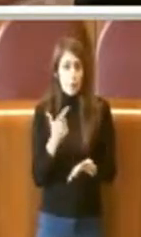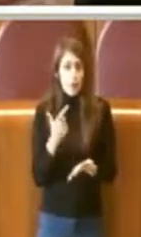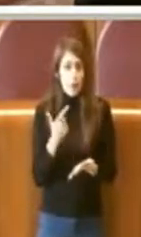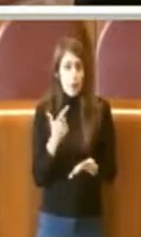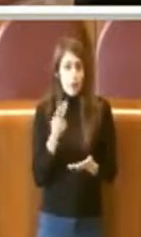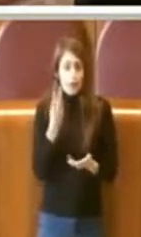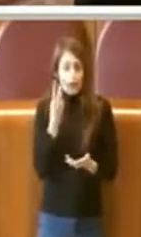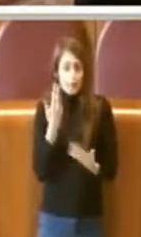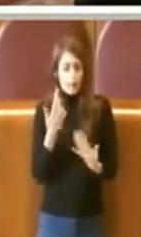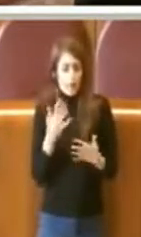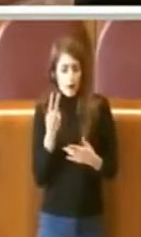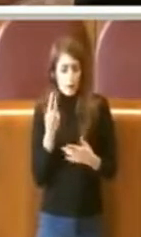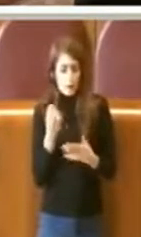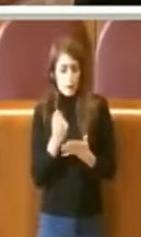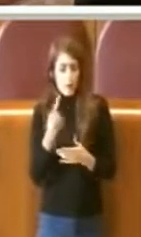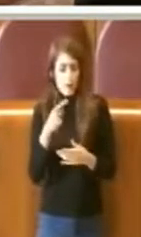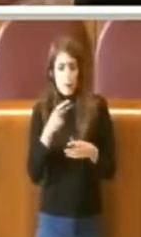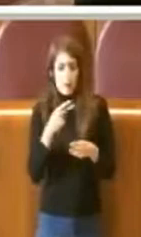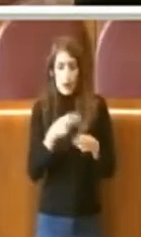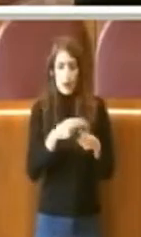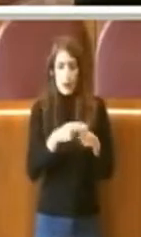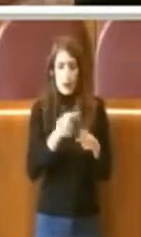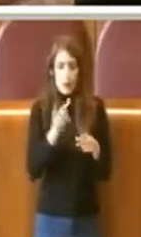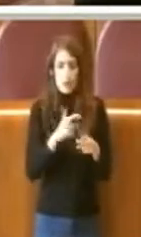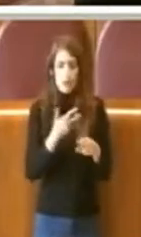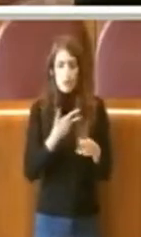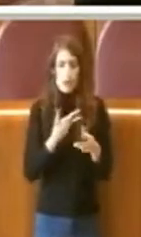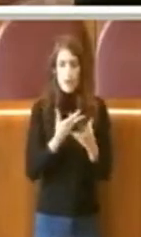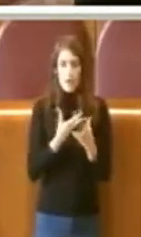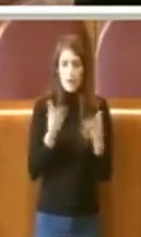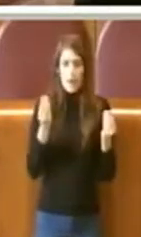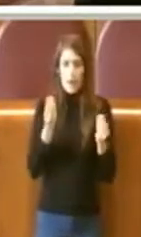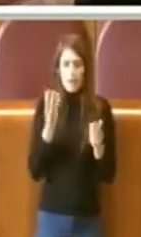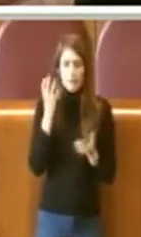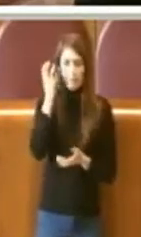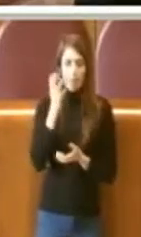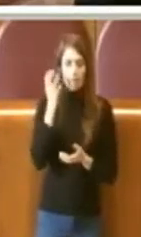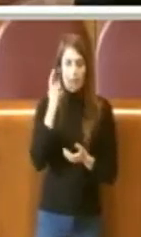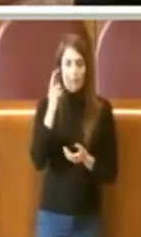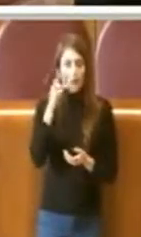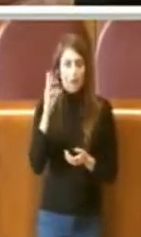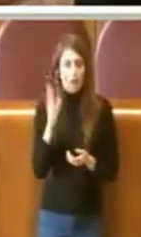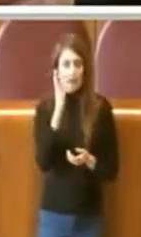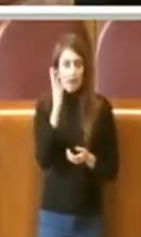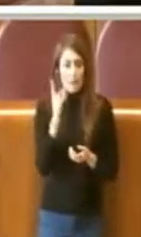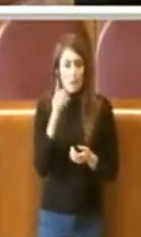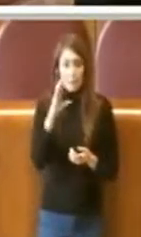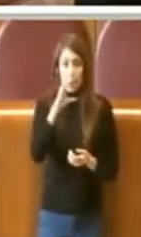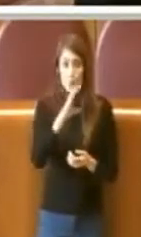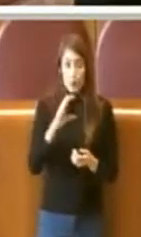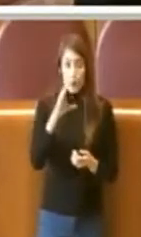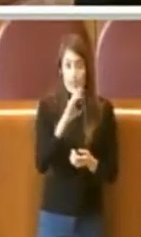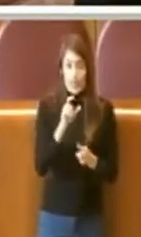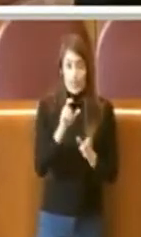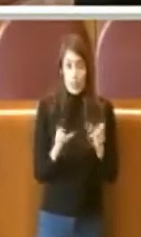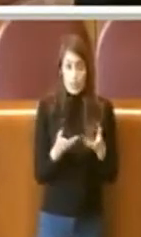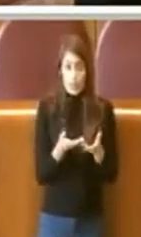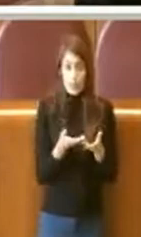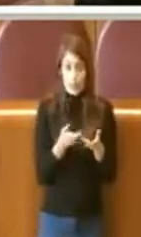'importanza per Roma. Roma ha tante vocazioni. Pensiamo alla vocazione turistica. quindi